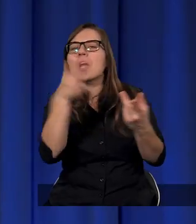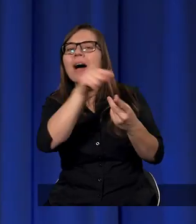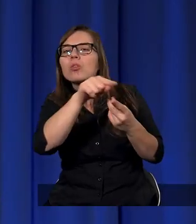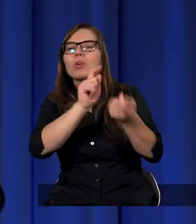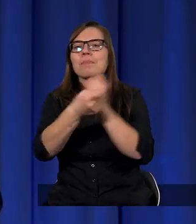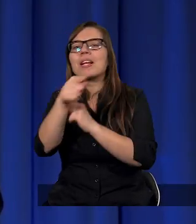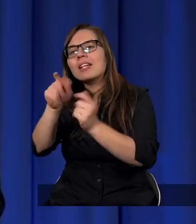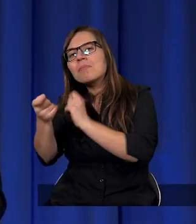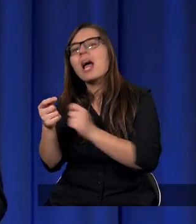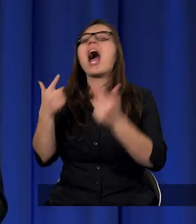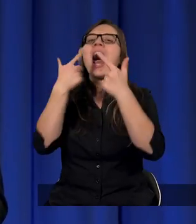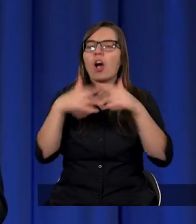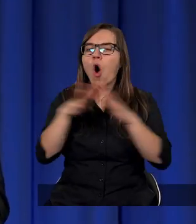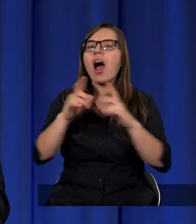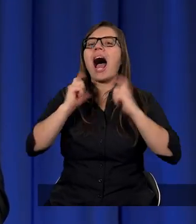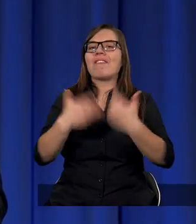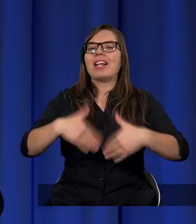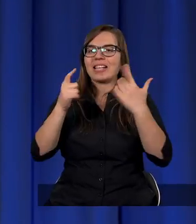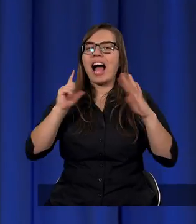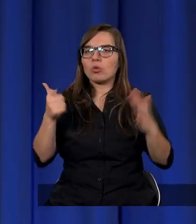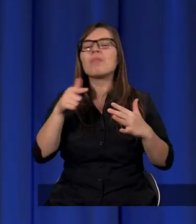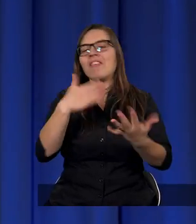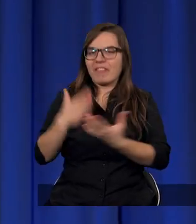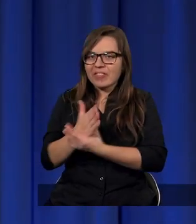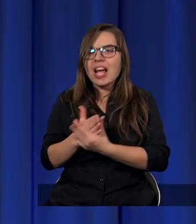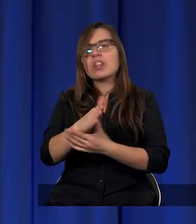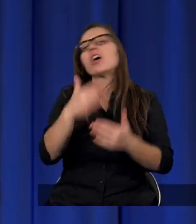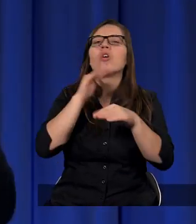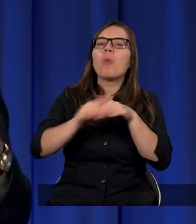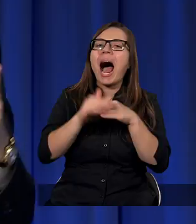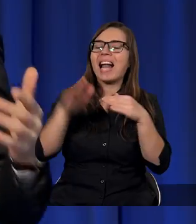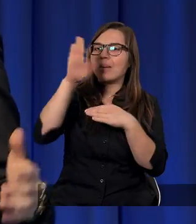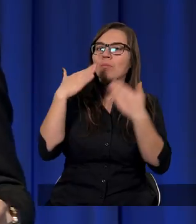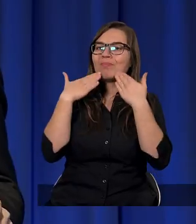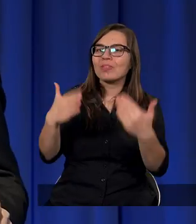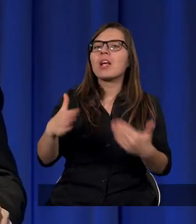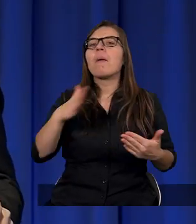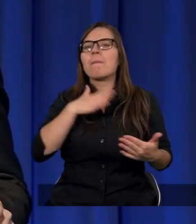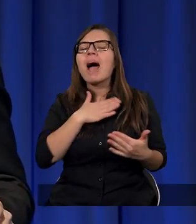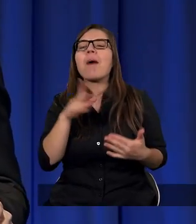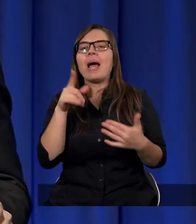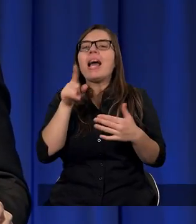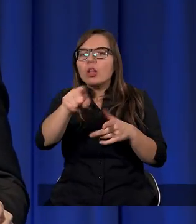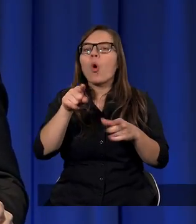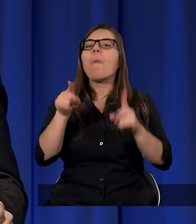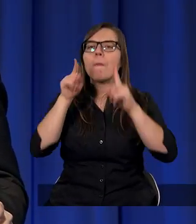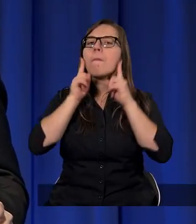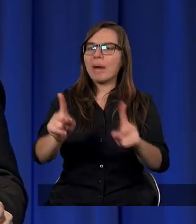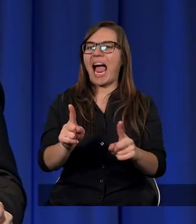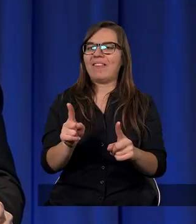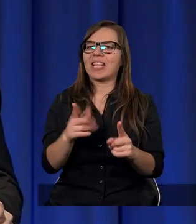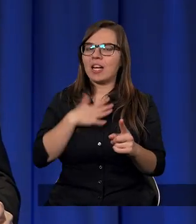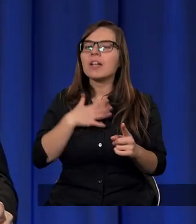I ja wierzę, że w Kościele Adwentystów dzięki łasce Bożej mamy to, tak jak mówimy, tak zwaną prawdę, że